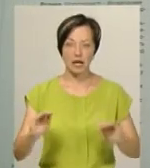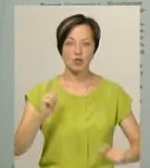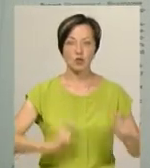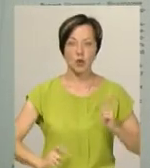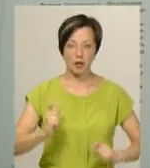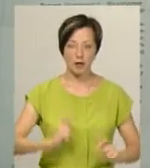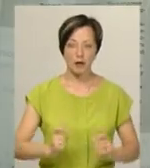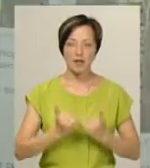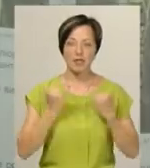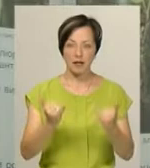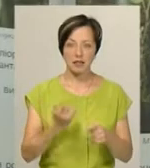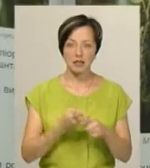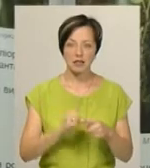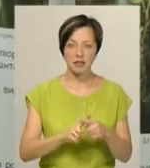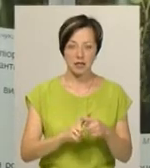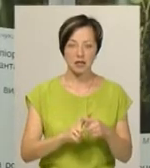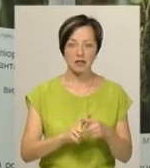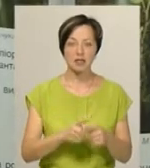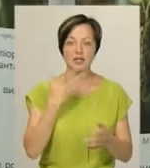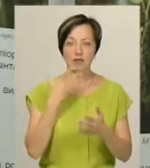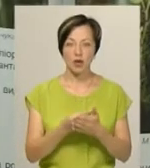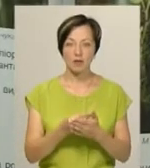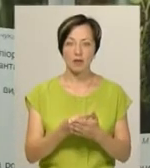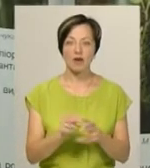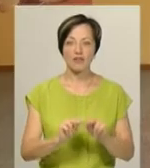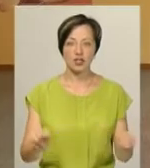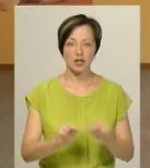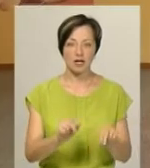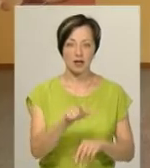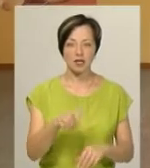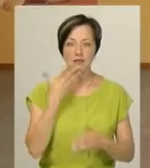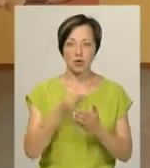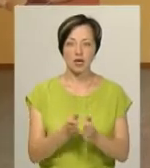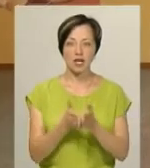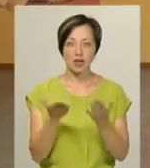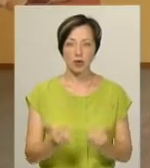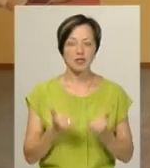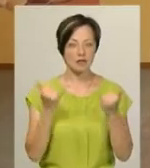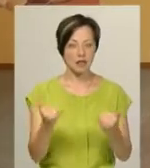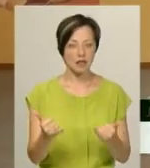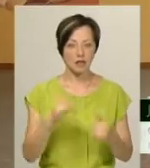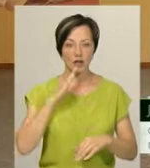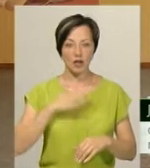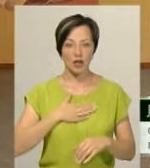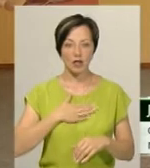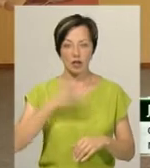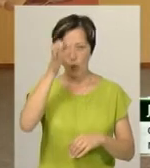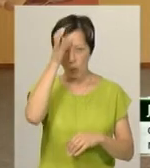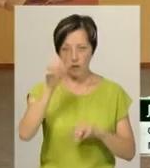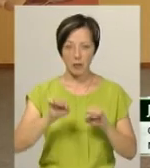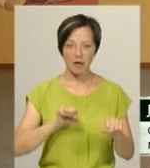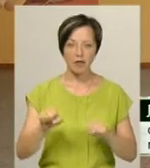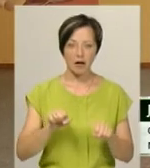студентів. Присвятили працю авторки видання своїм наставникам. Свою книгу ми присвятили нашим науковим